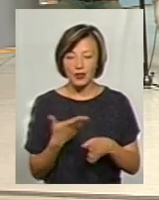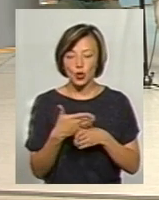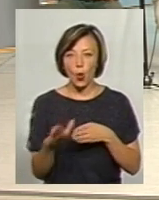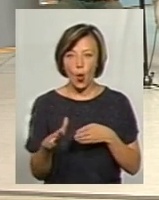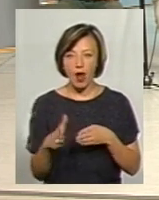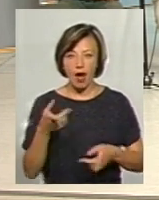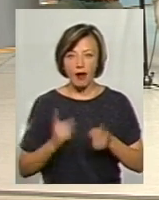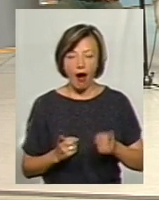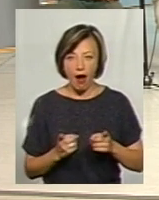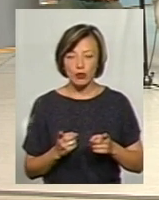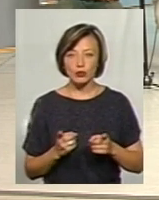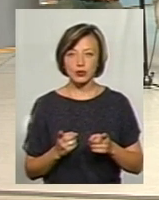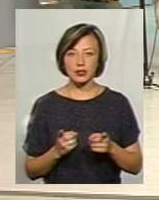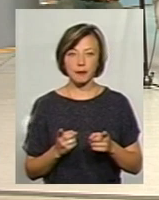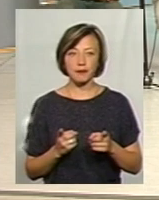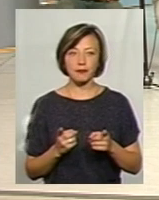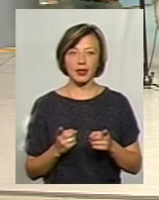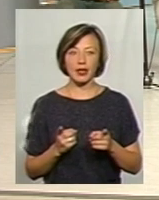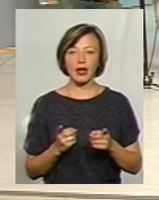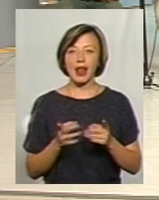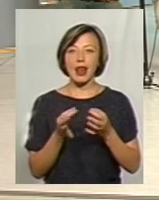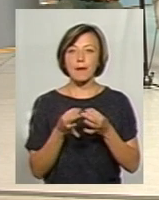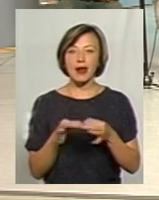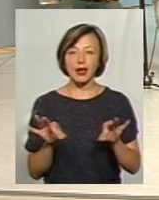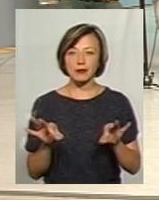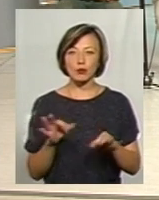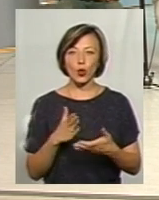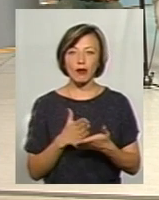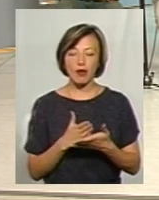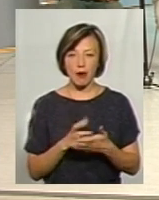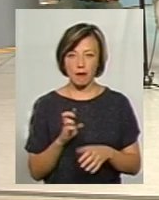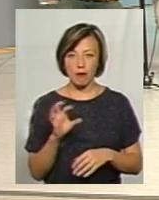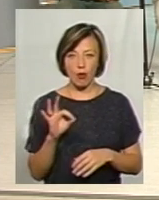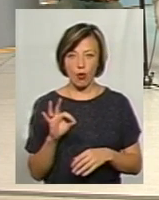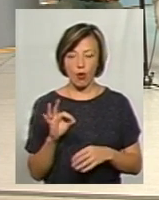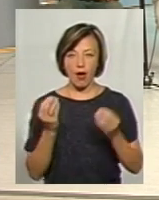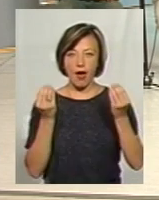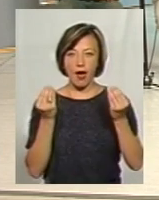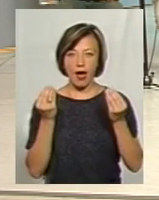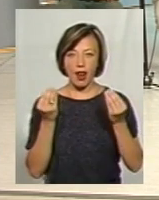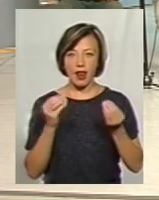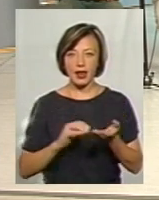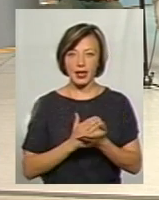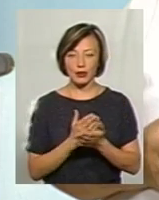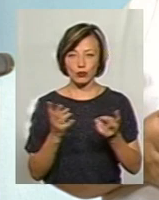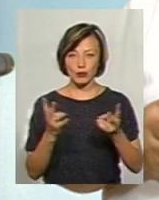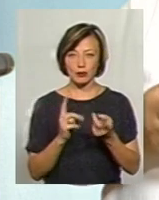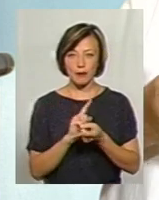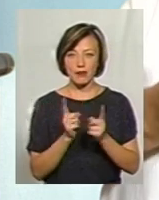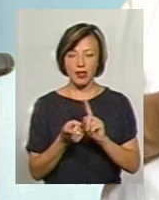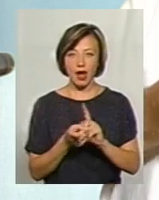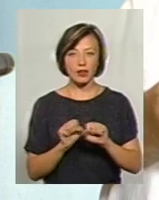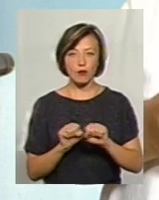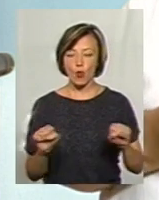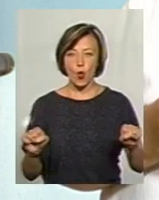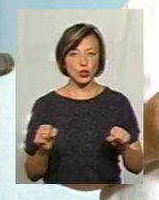або навіть лібералізму, я би сказав, вона є. Бо еліту потрібно міняти. Не